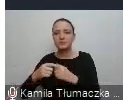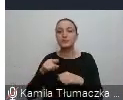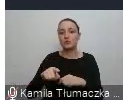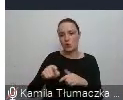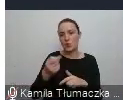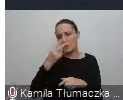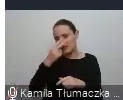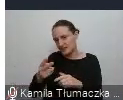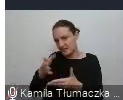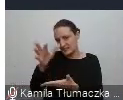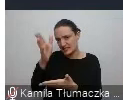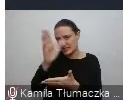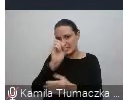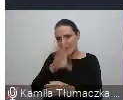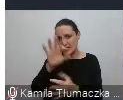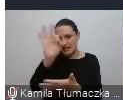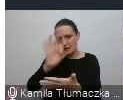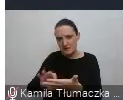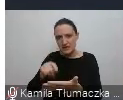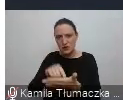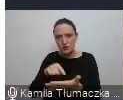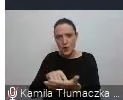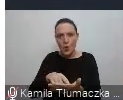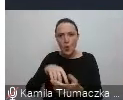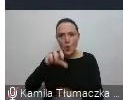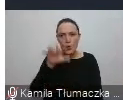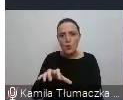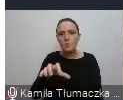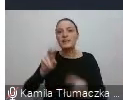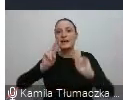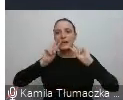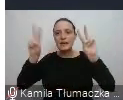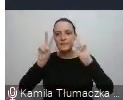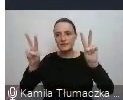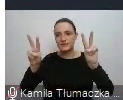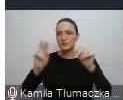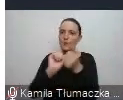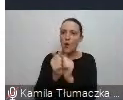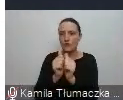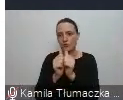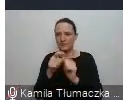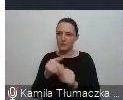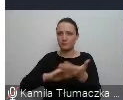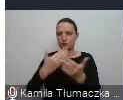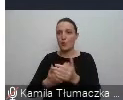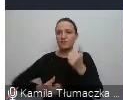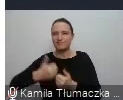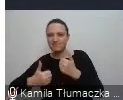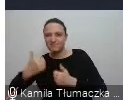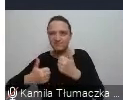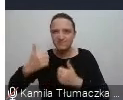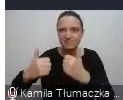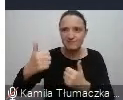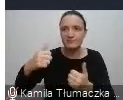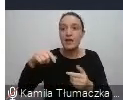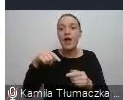tym slajdzie, który znalazłam w tej grafice, podane są grupy kibiców sportowych jako przykład takiej rywalizacji, ale